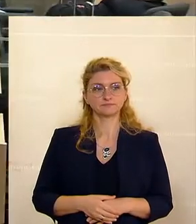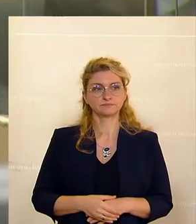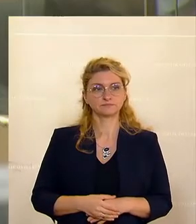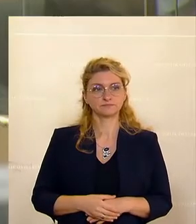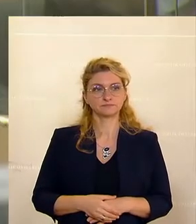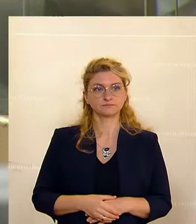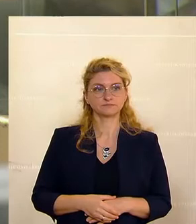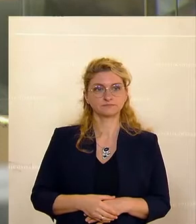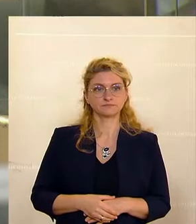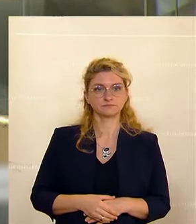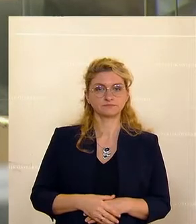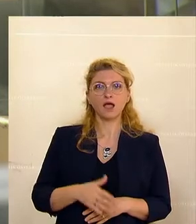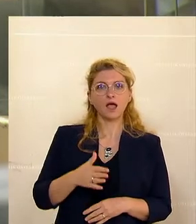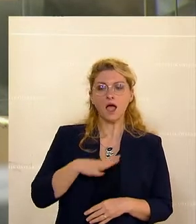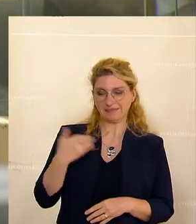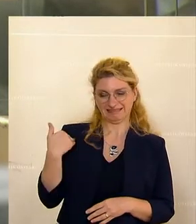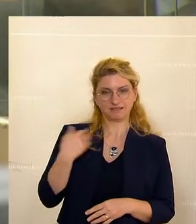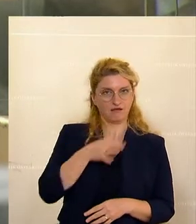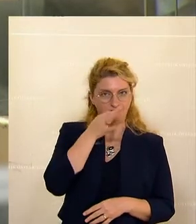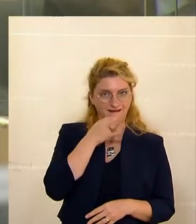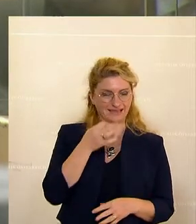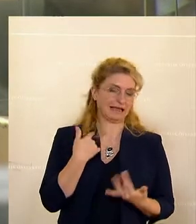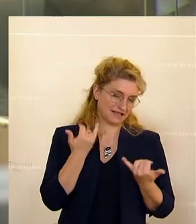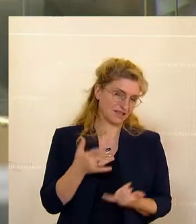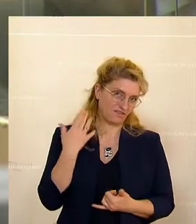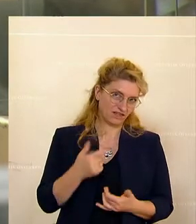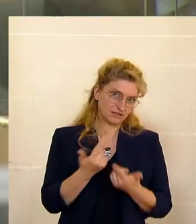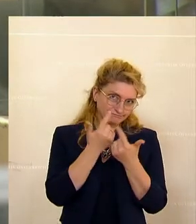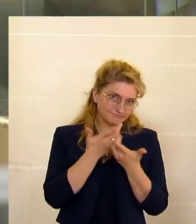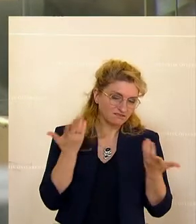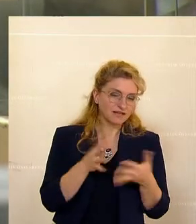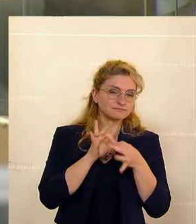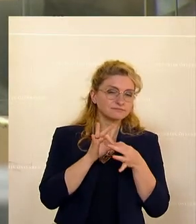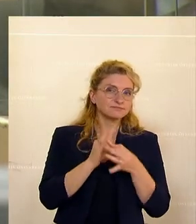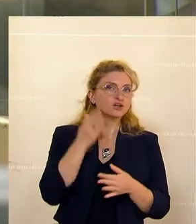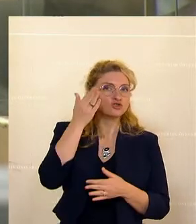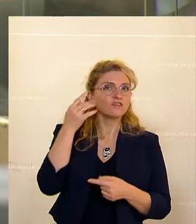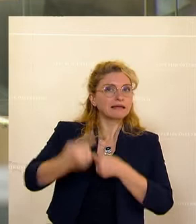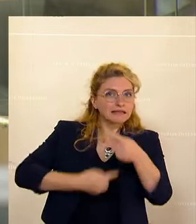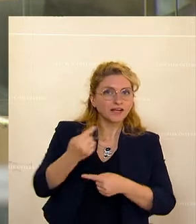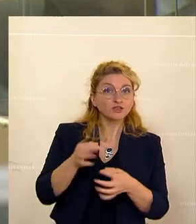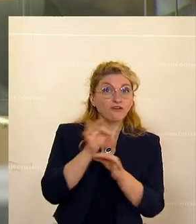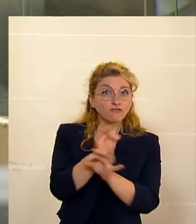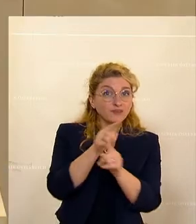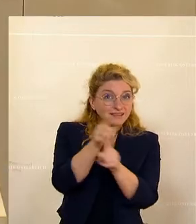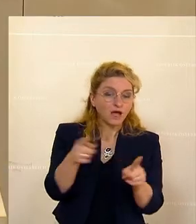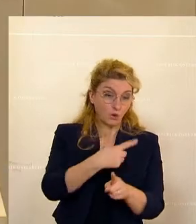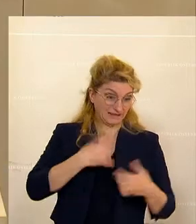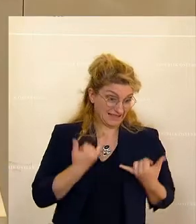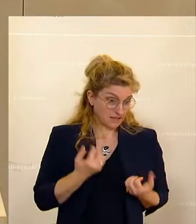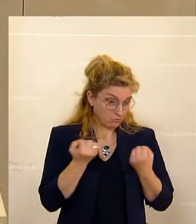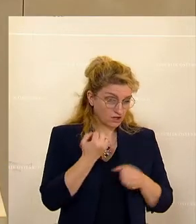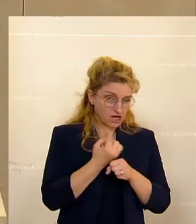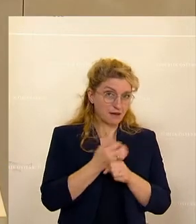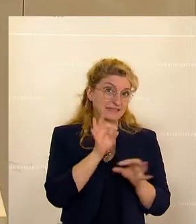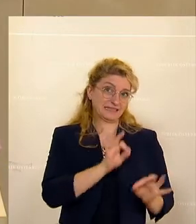Wie in meiner letzten Rede geht es hier wieder um die zukünftigen Generationen und für sie ist unsere politische Arbeit sehr wichtig. Auch